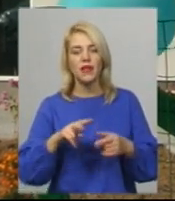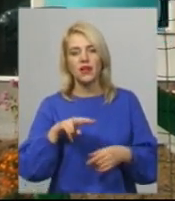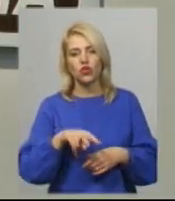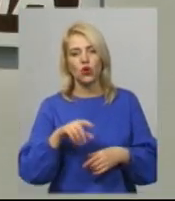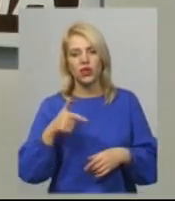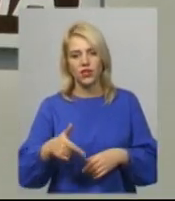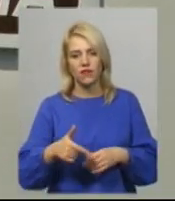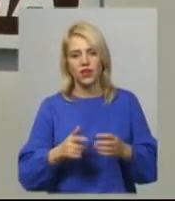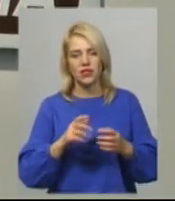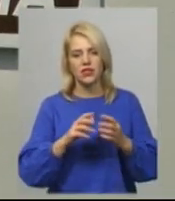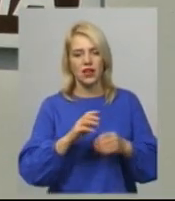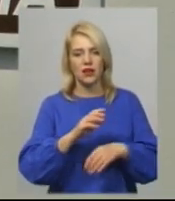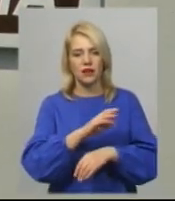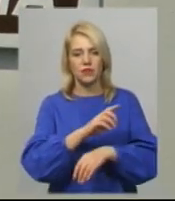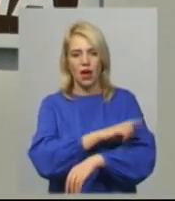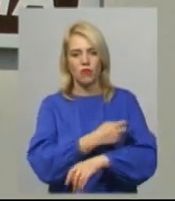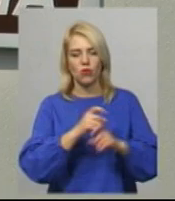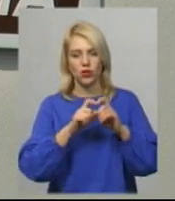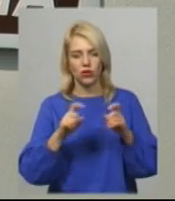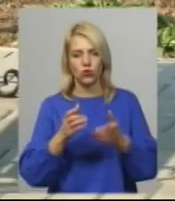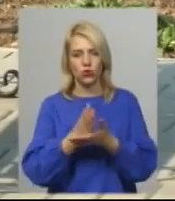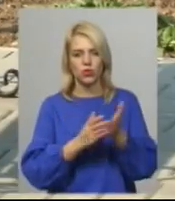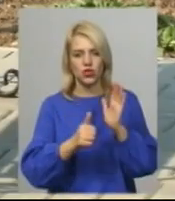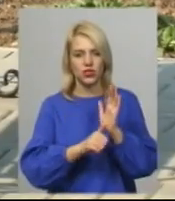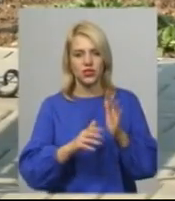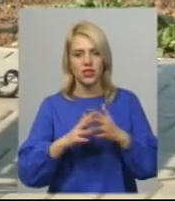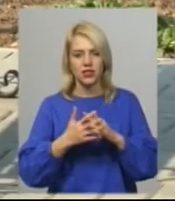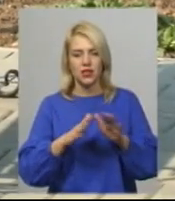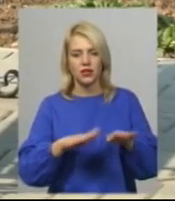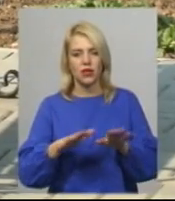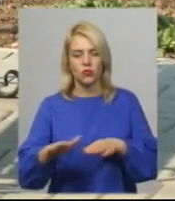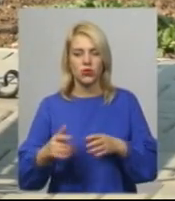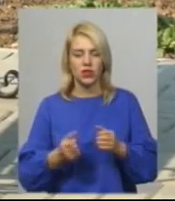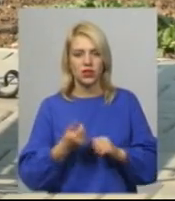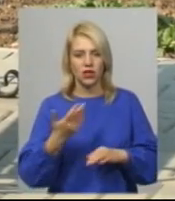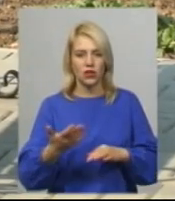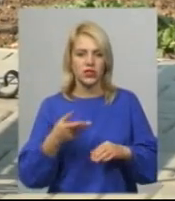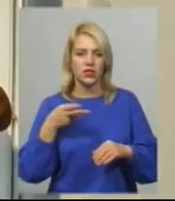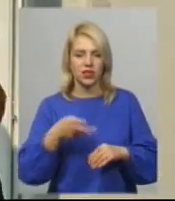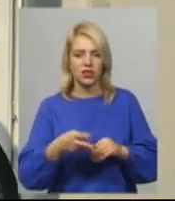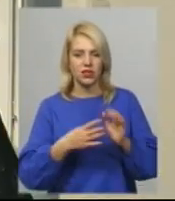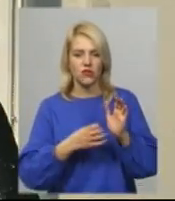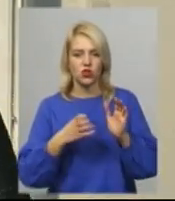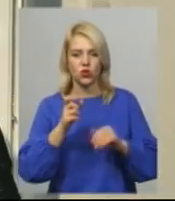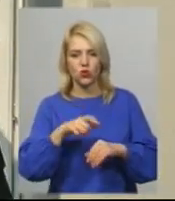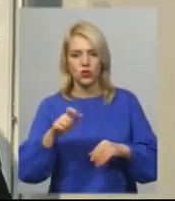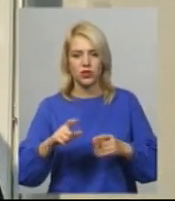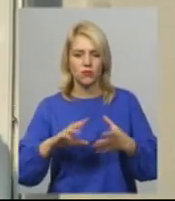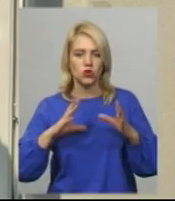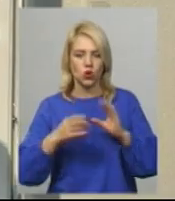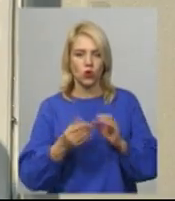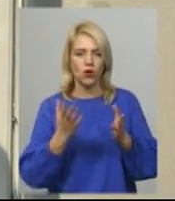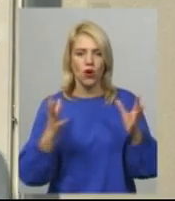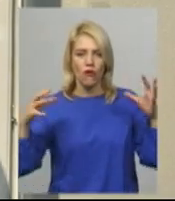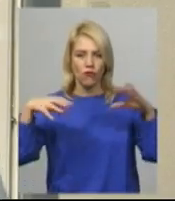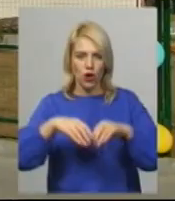практики сімейної медицини обслуговує 6 населених пунктів з кількістю населення 3900 осіб. Всього в об'єднаній тергромаді 14 сіл.